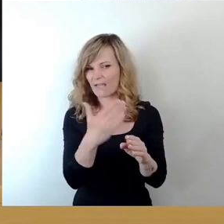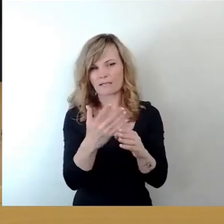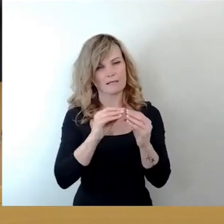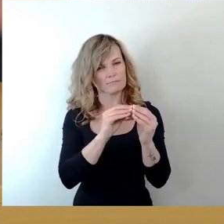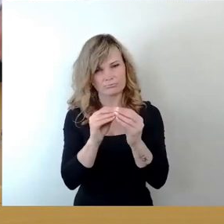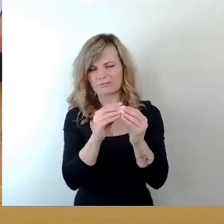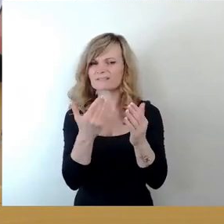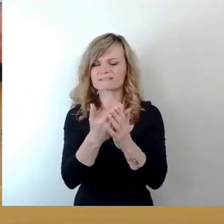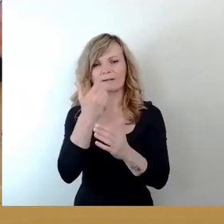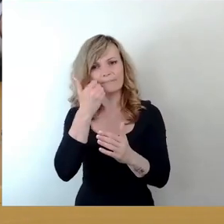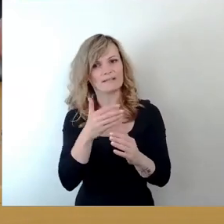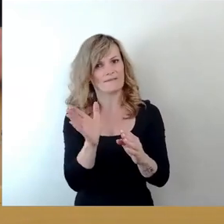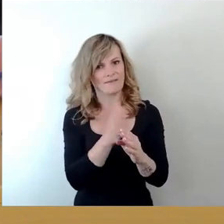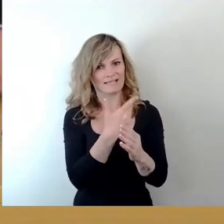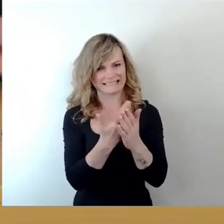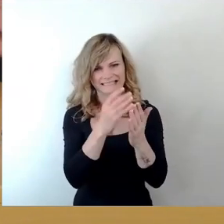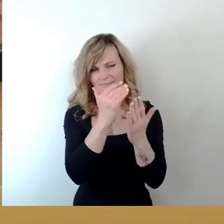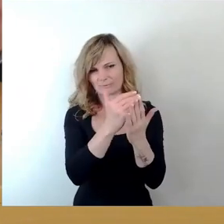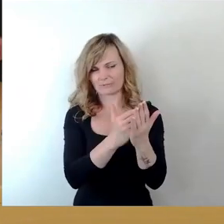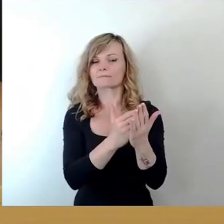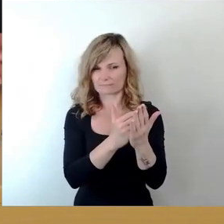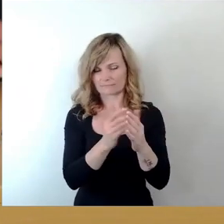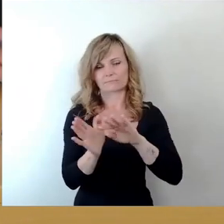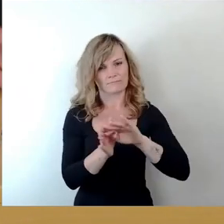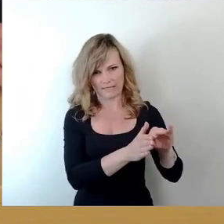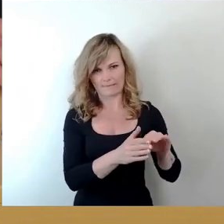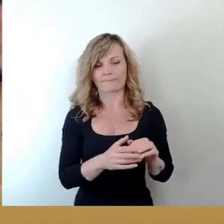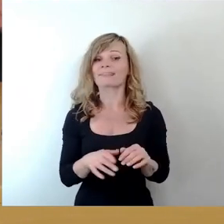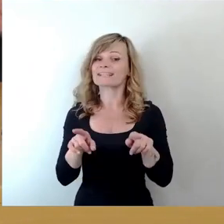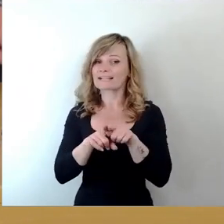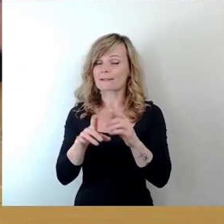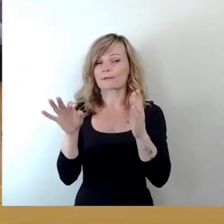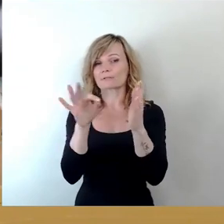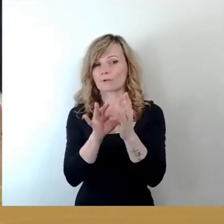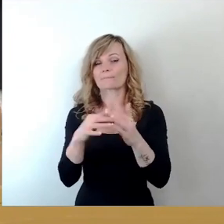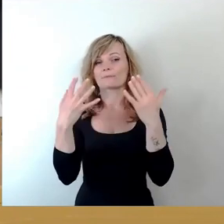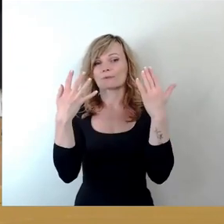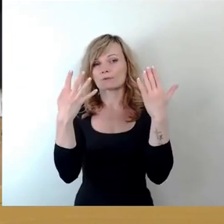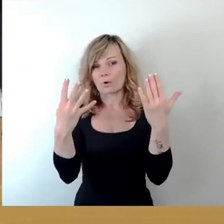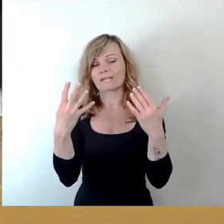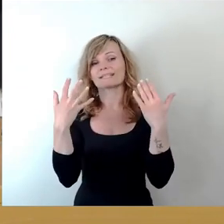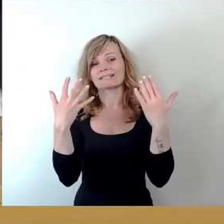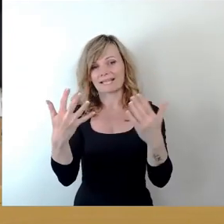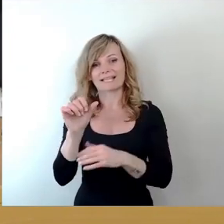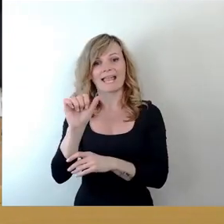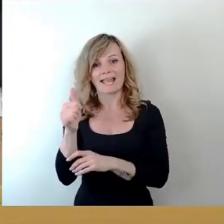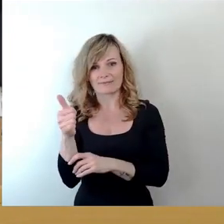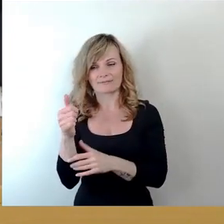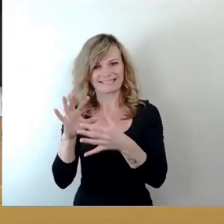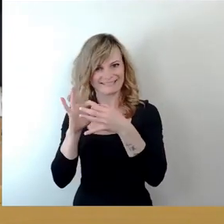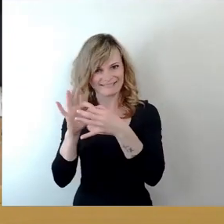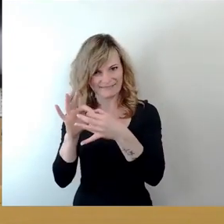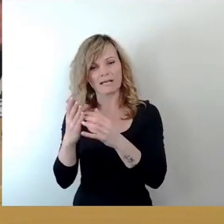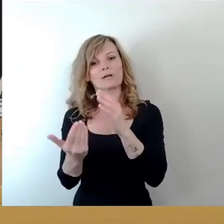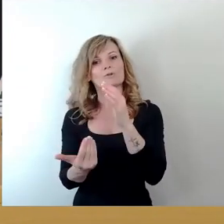das betrifft auch die Tops 9, 10 und 11. Das sind die Tops, was die Neubenennung